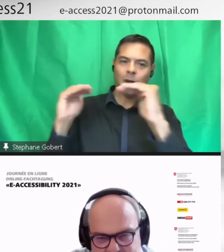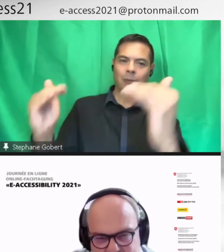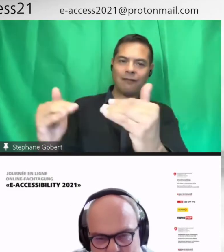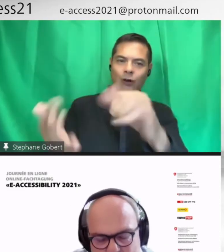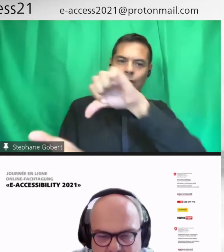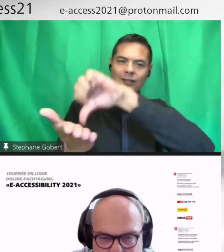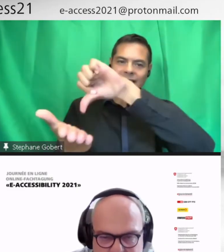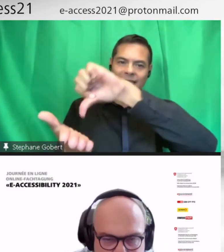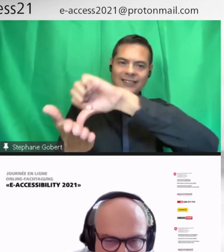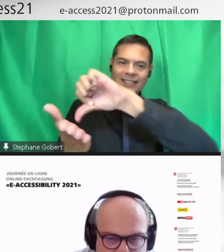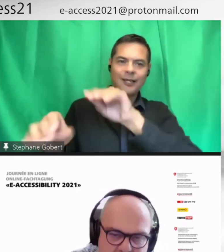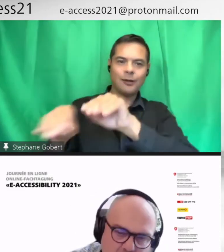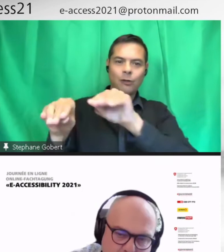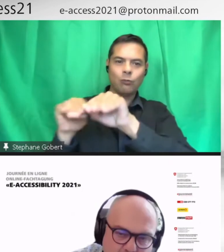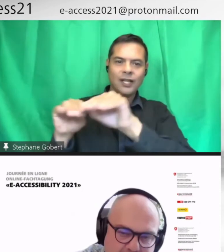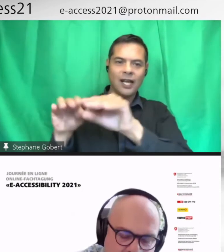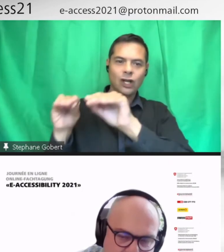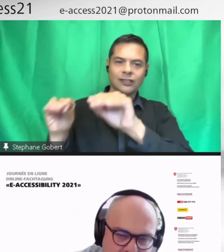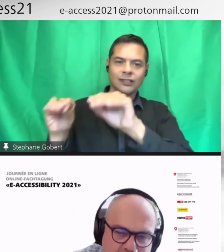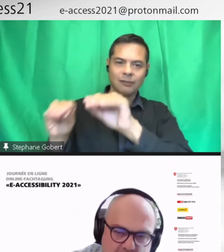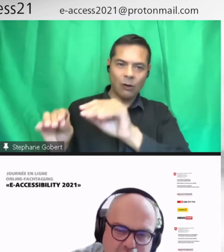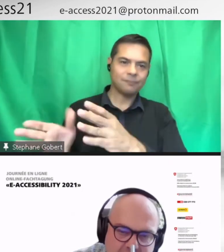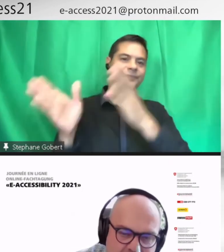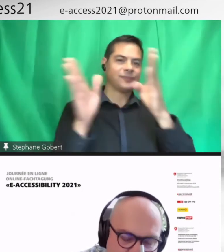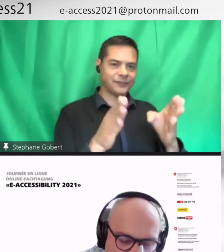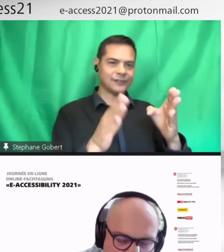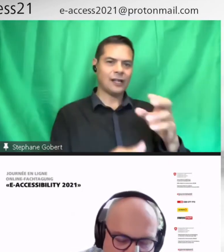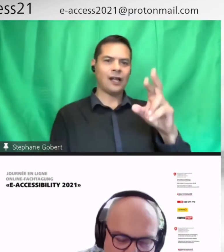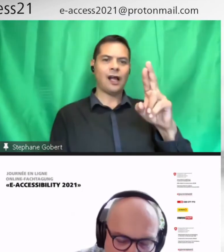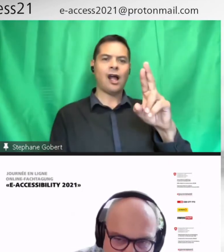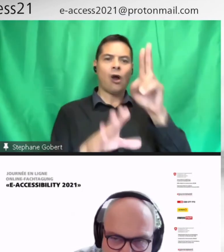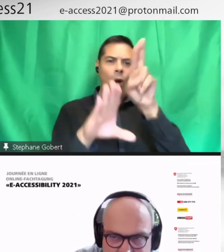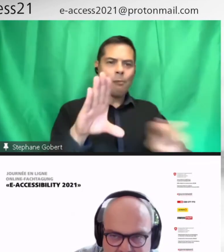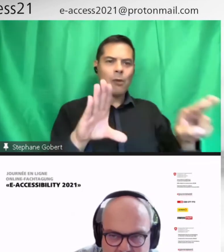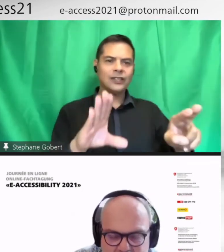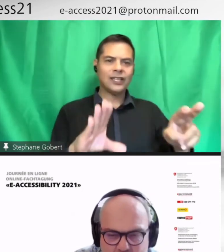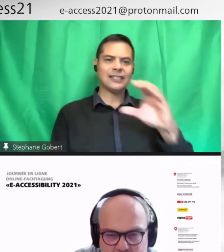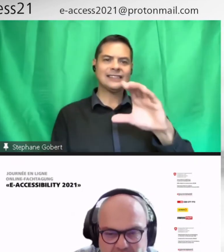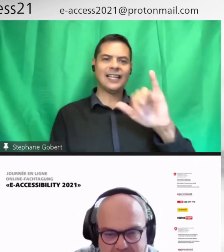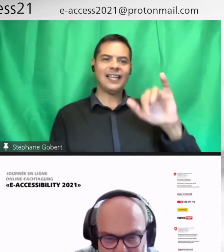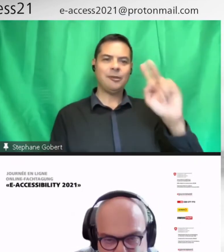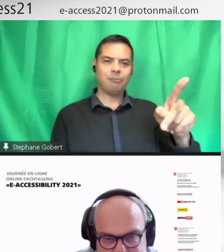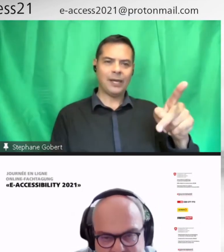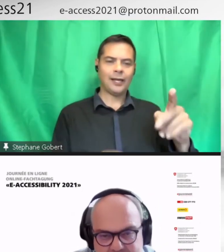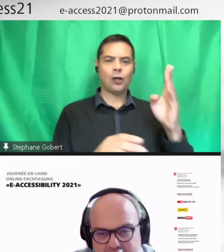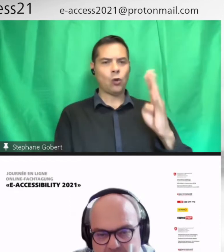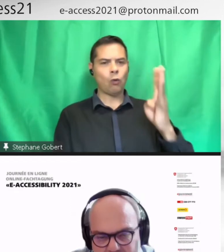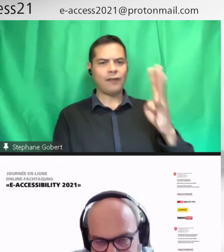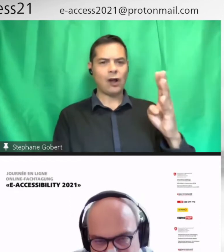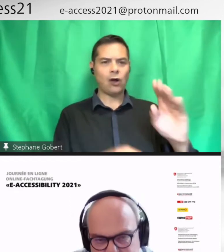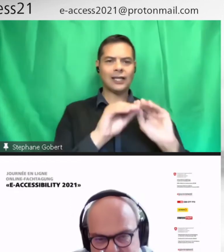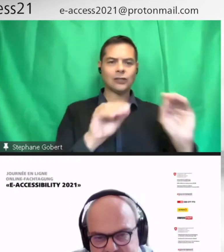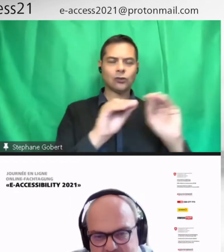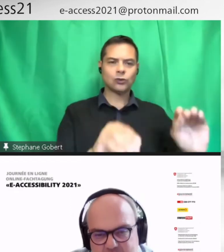'enseignement. Et puis du côté romand, on a la CIIP, donc la Conférence intercantonale de l'instruction publique latine. L